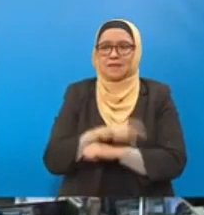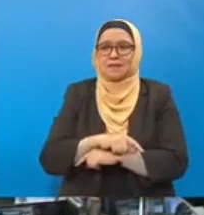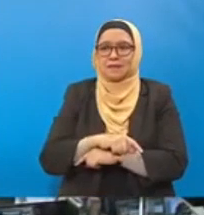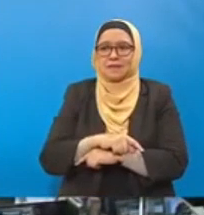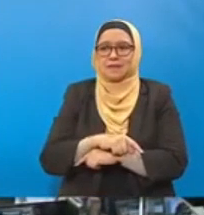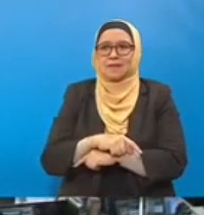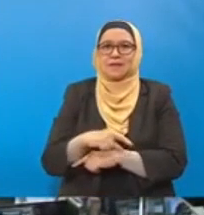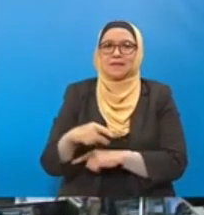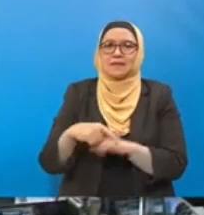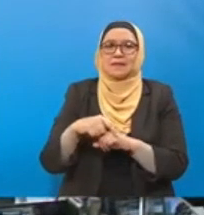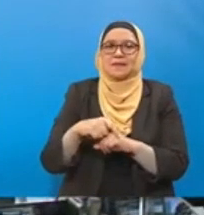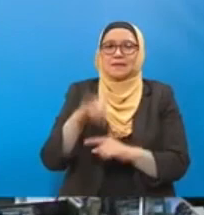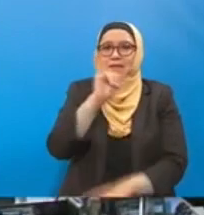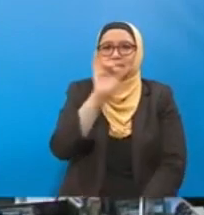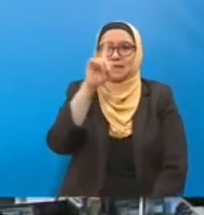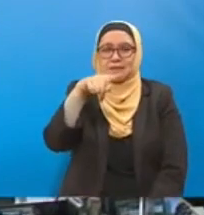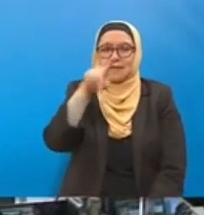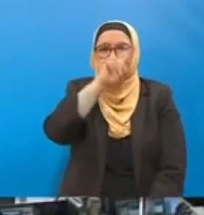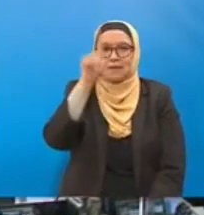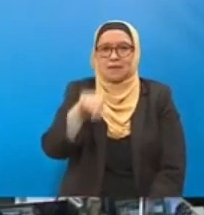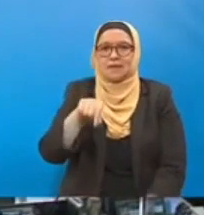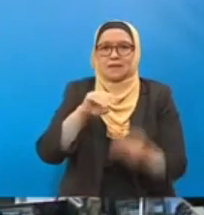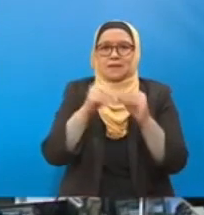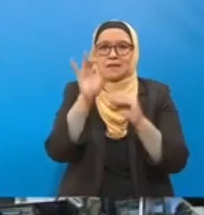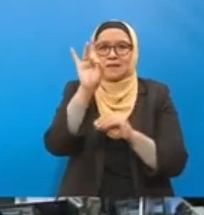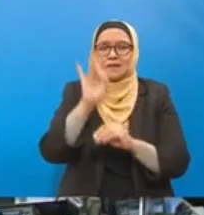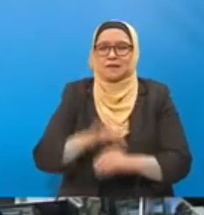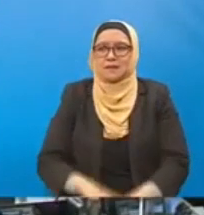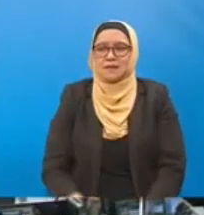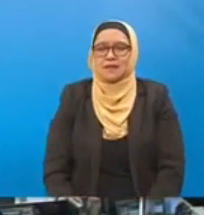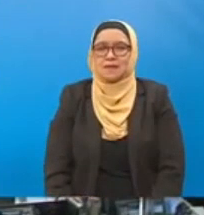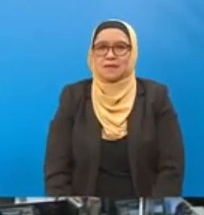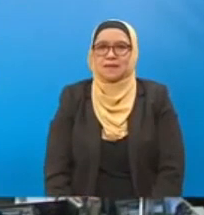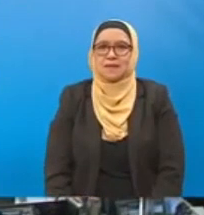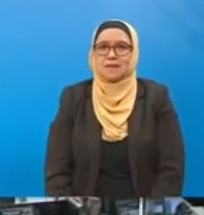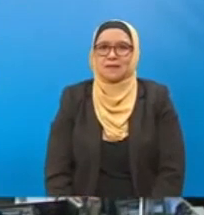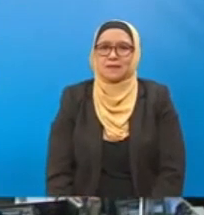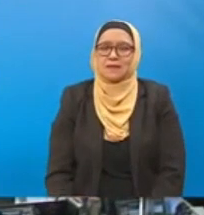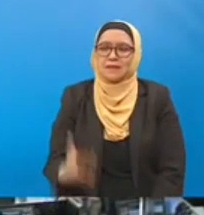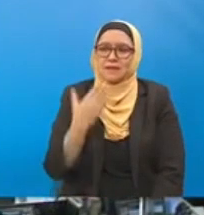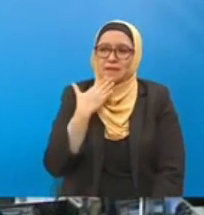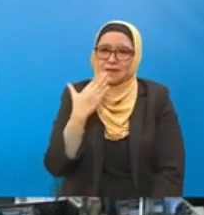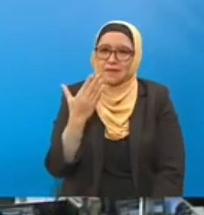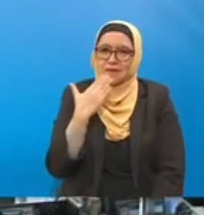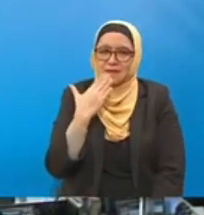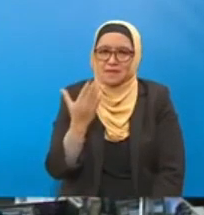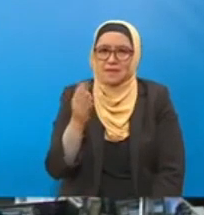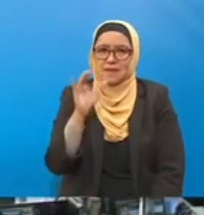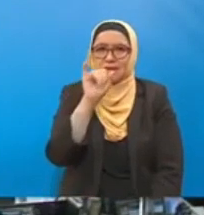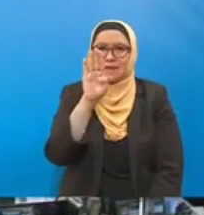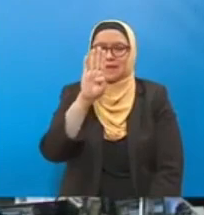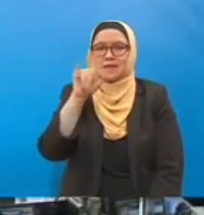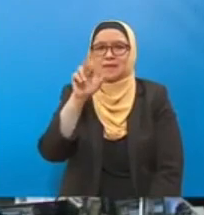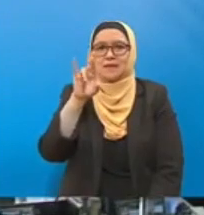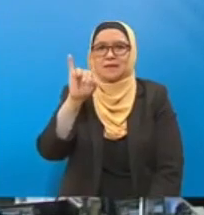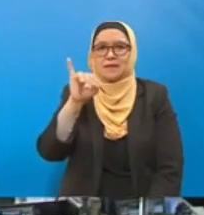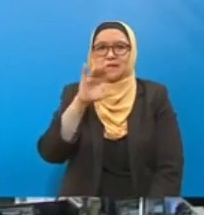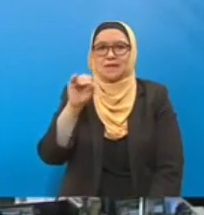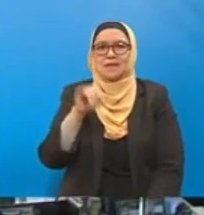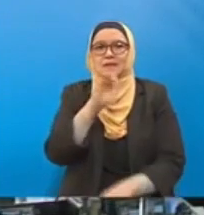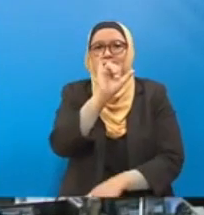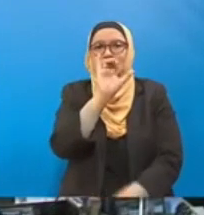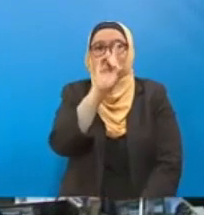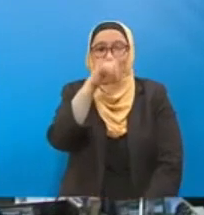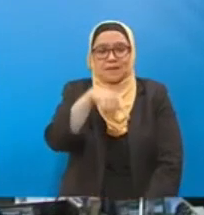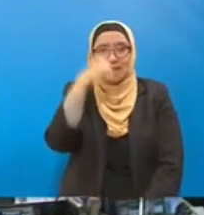Soalan 8. Silakan Yang Mohamad Menteri. Terima kasih Yang Mohamad Bakri, Tuan Dipertua. Untuk makluman oleh Yang